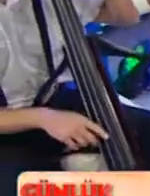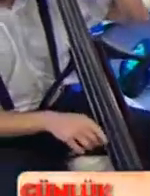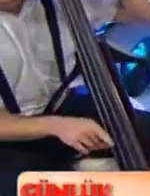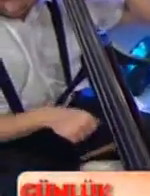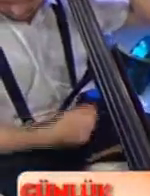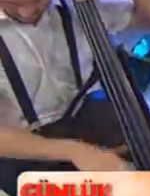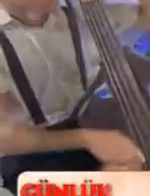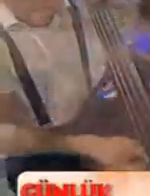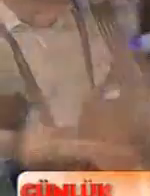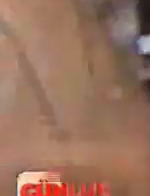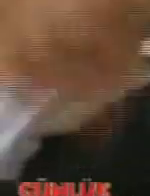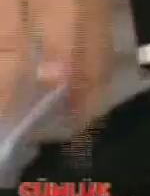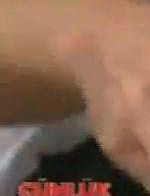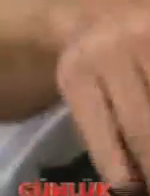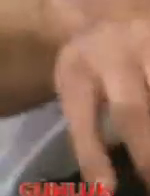Müzik